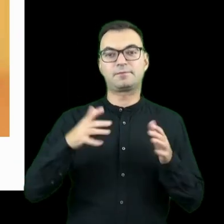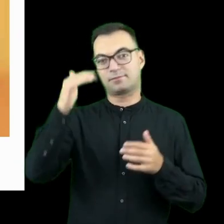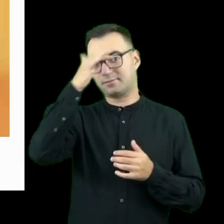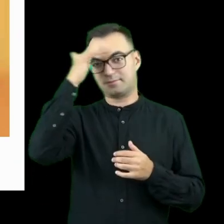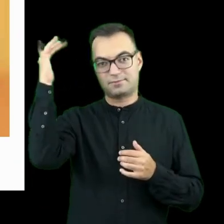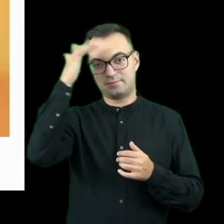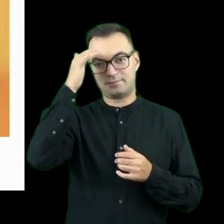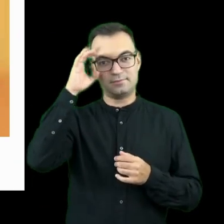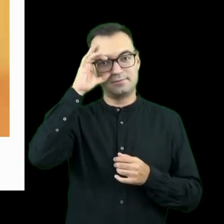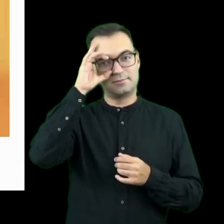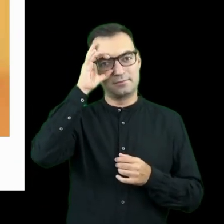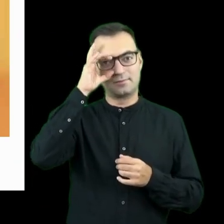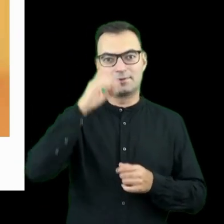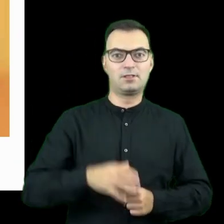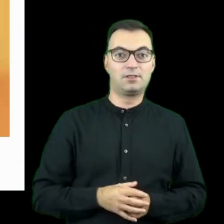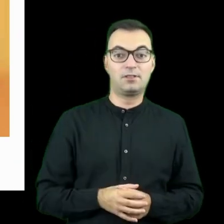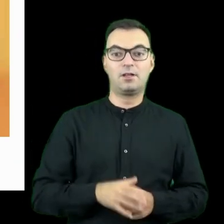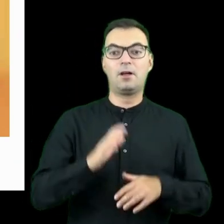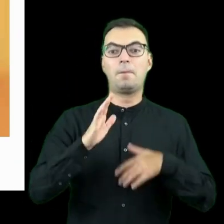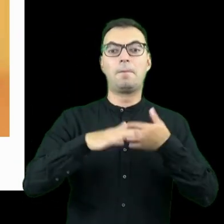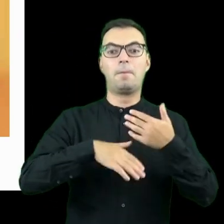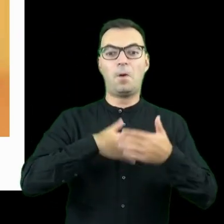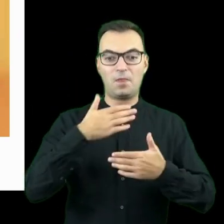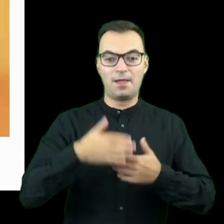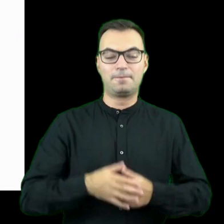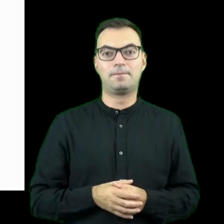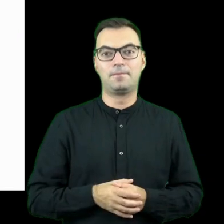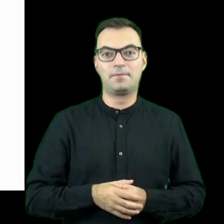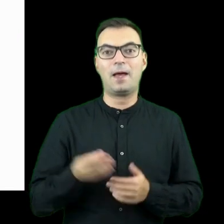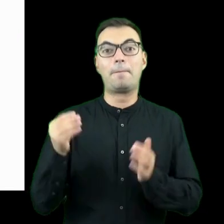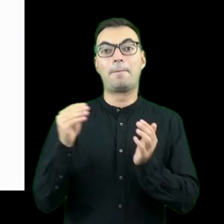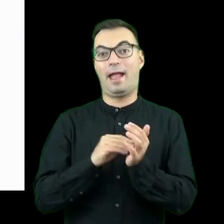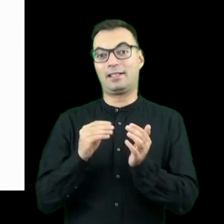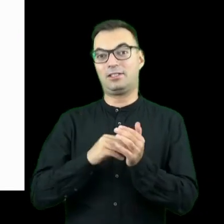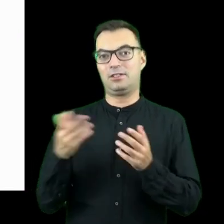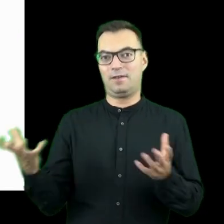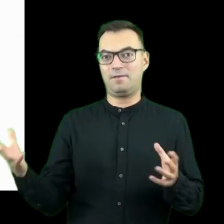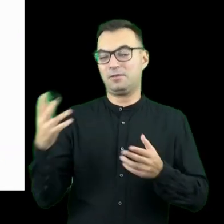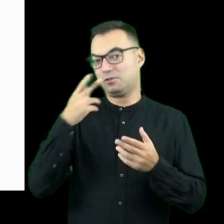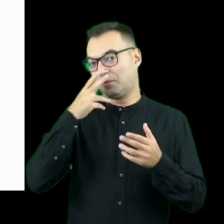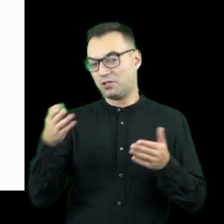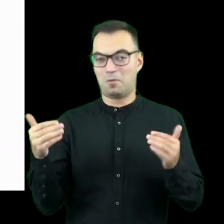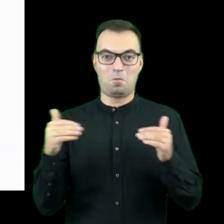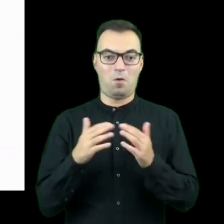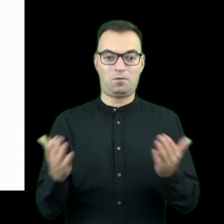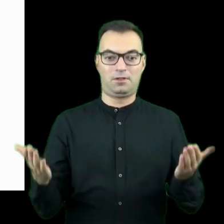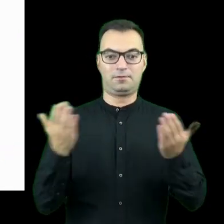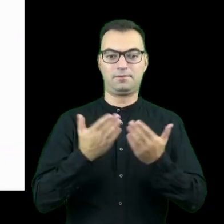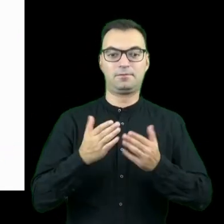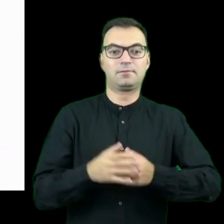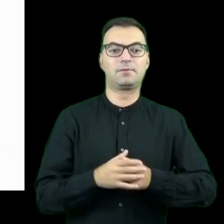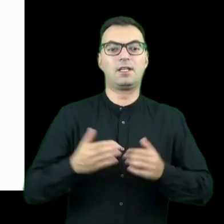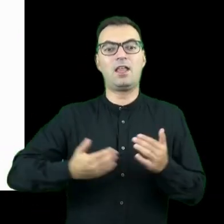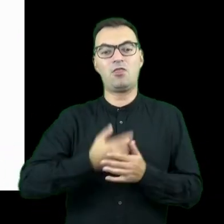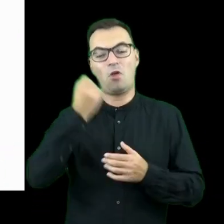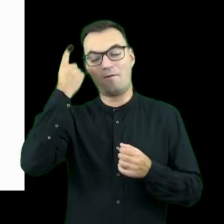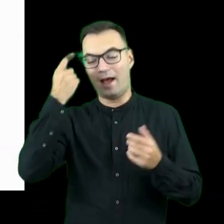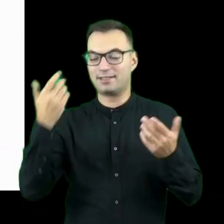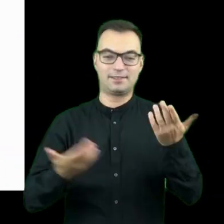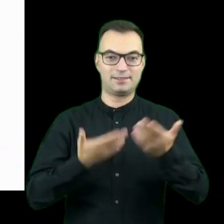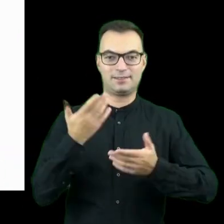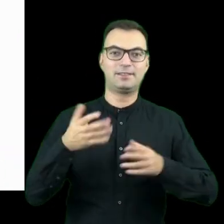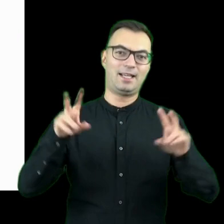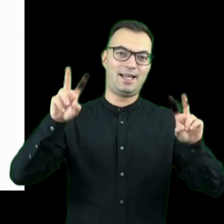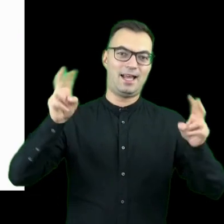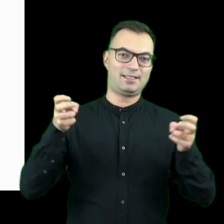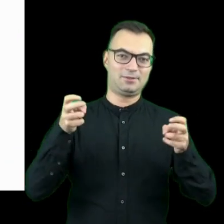potem zostanie zweryfikowana przez część praktyczną. Innowacja, no to hasło innowacja, która, jak